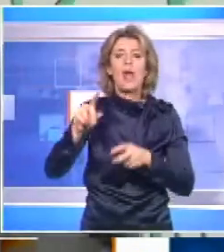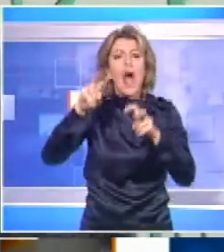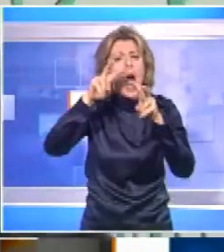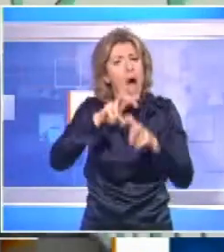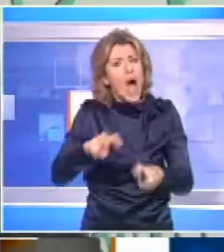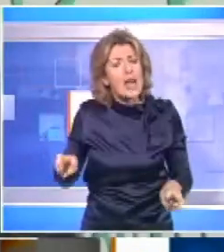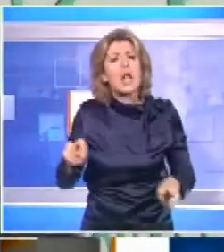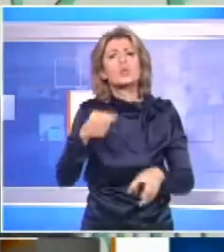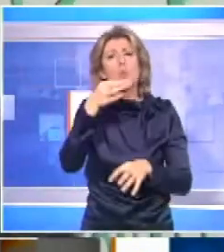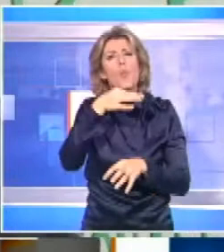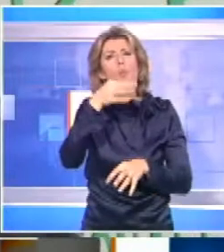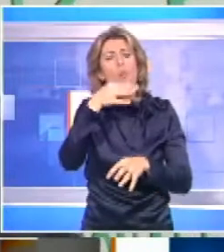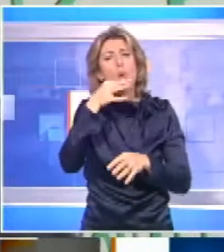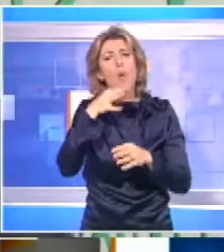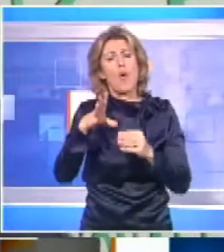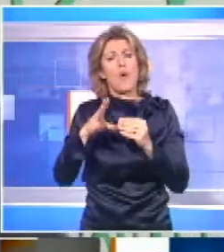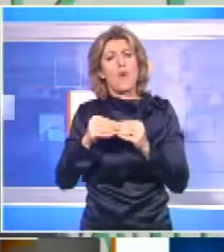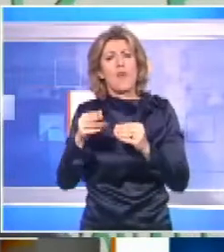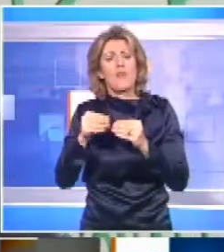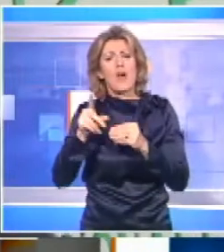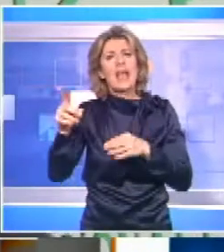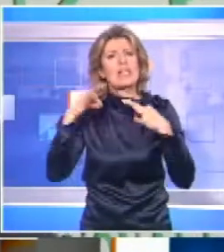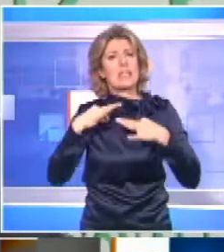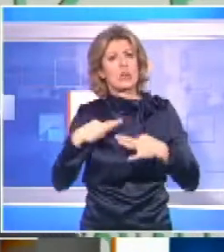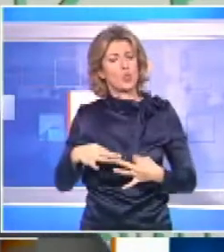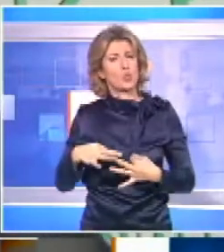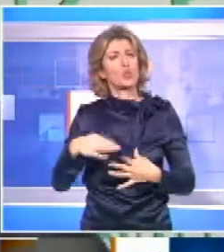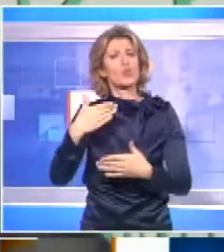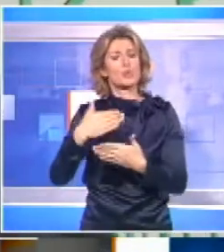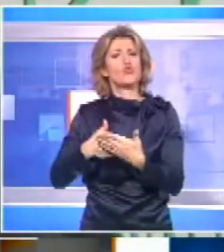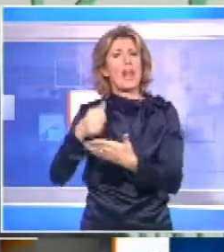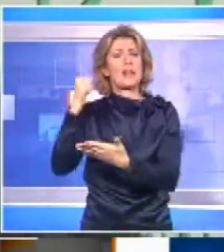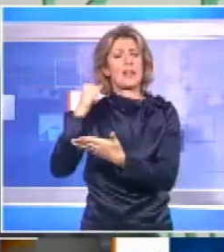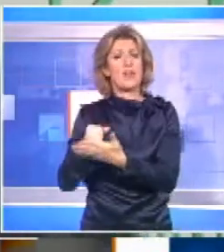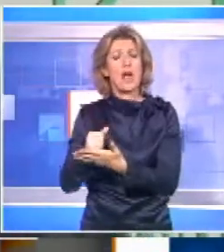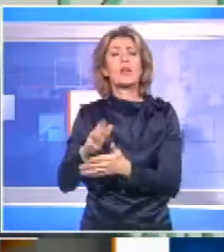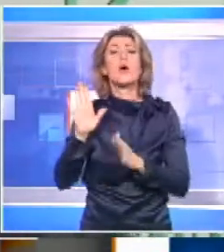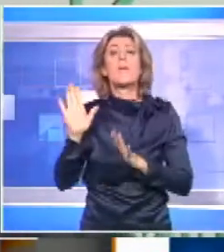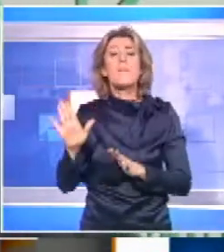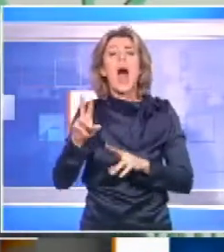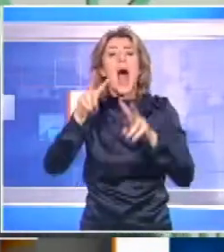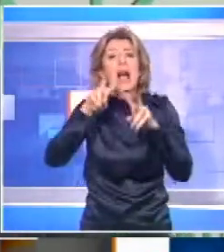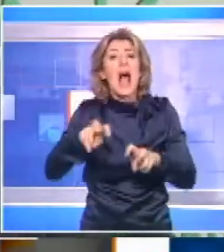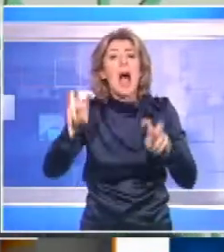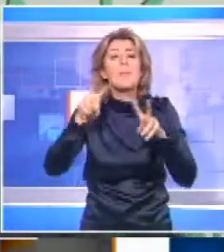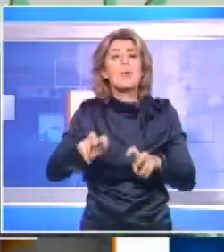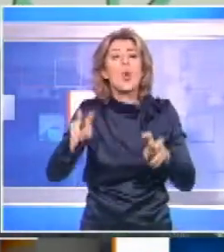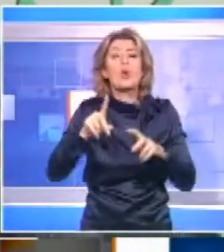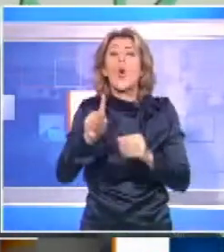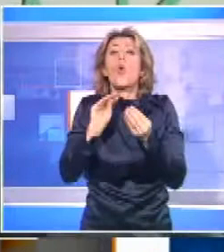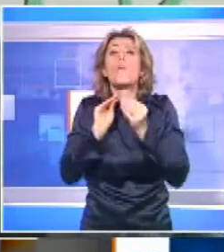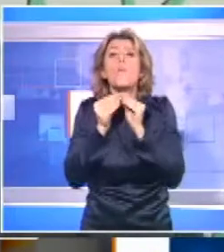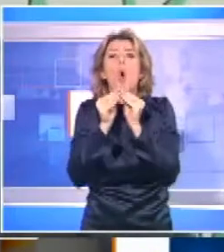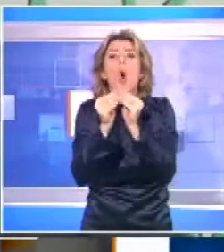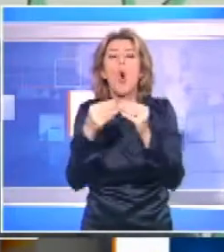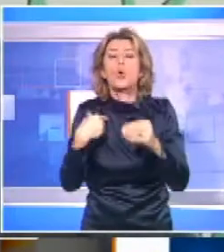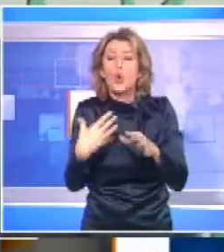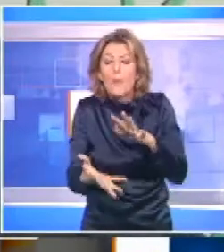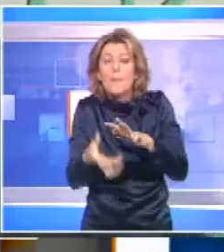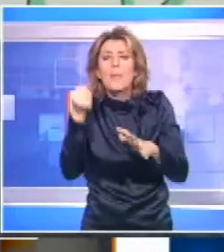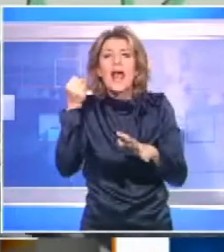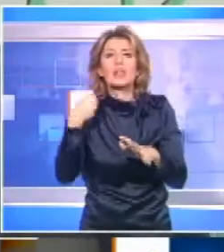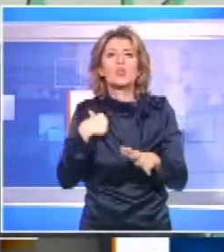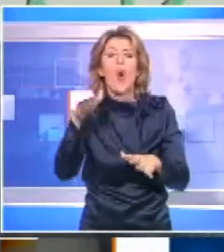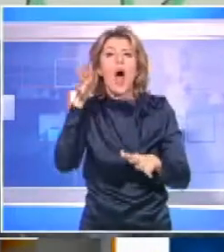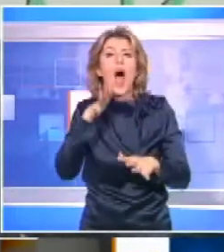potrebbero essere state fatte da istituti certificati. Il campionamento è una parte sostanziale dell'analisi. Il modo in cui io prelevo l'acqua